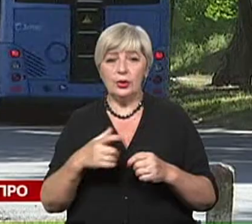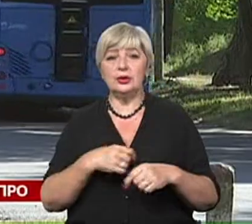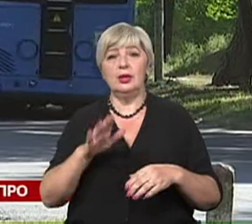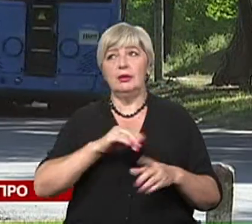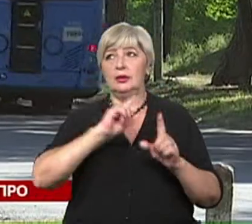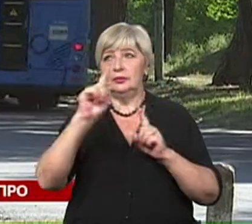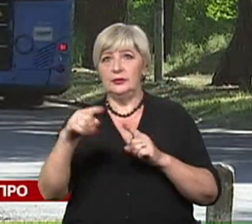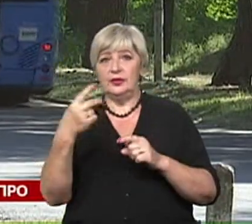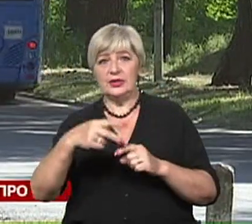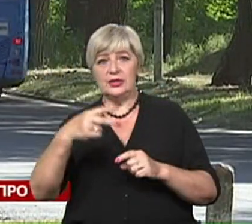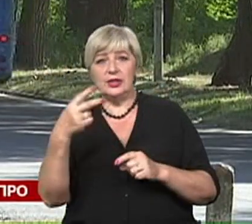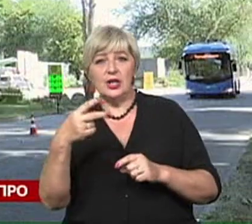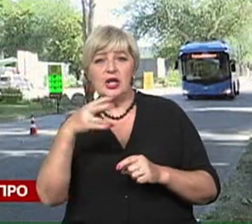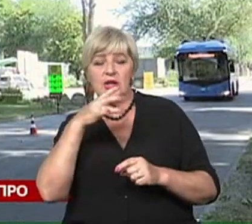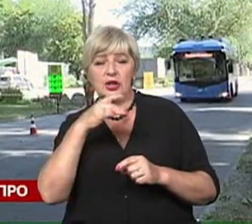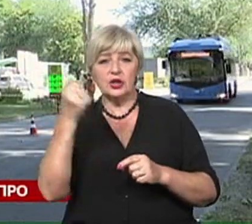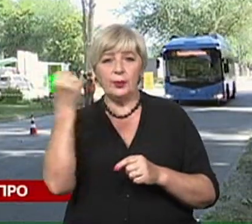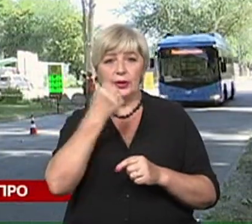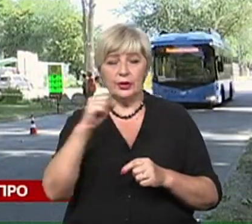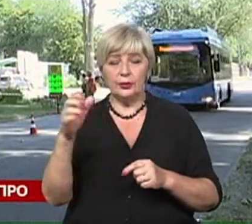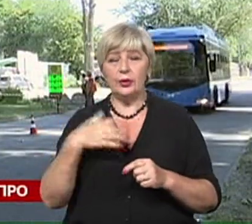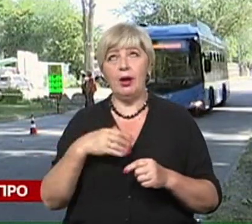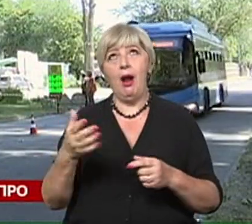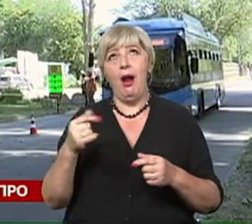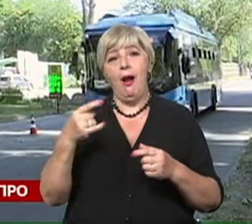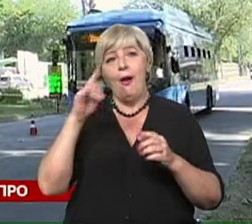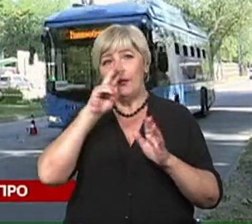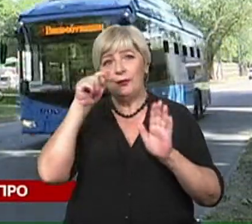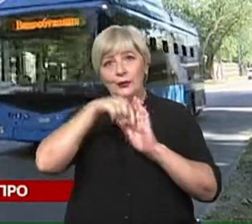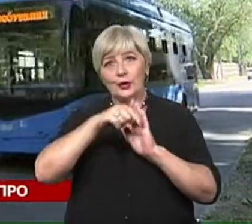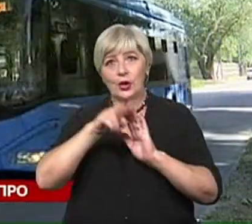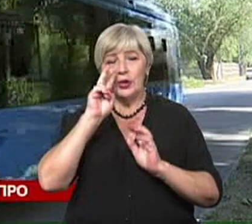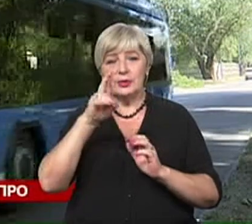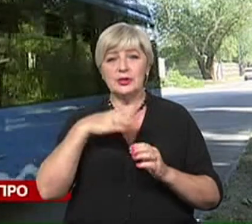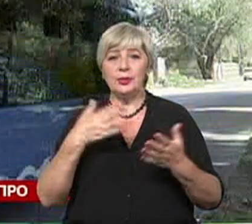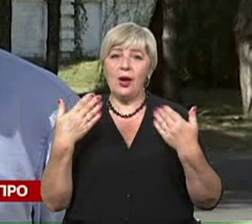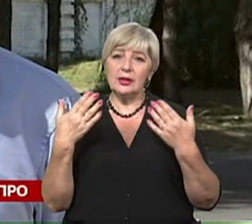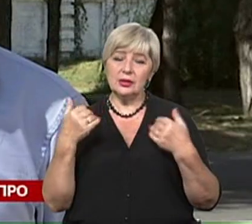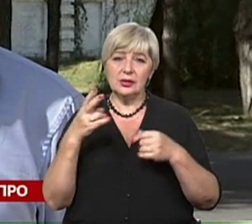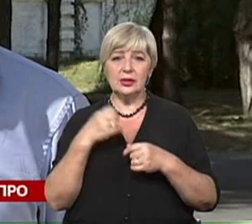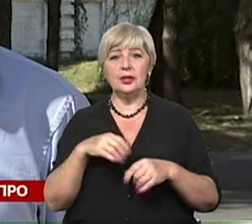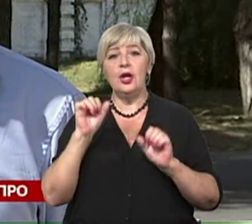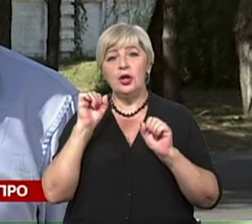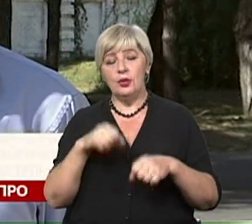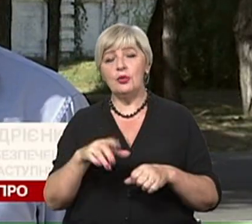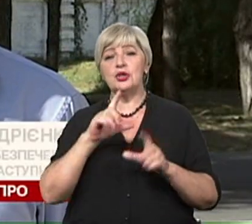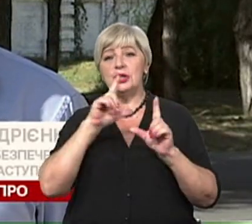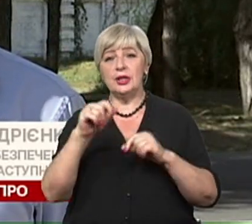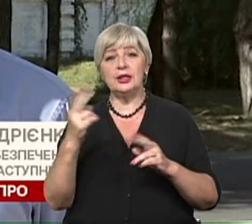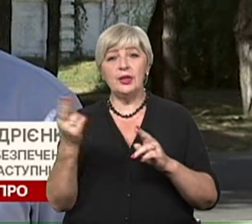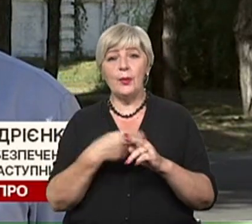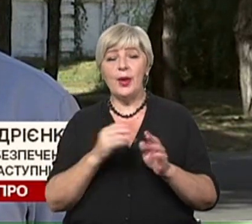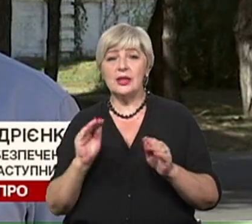-річчя перемоги. Машину нові, мають кондиціонер і можуть їхати 15 кілометрів без підзарядки. Також вони всі обладнані